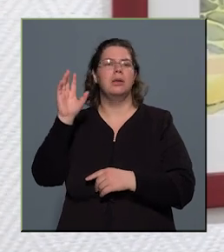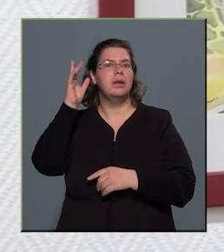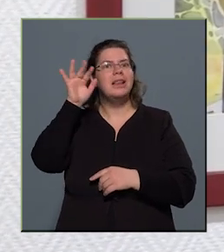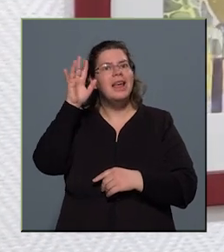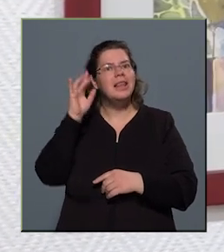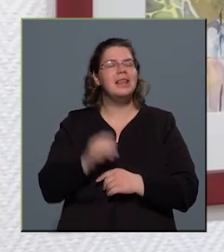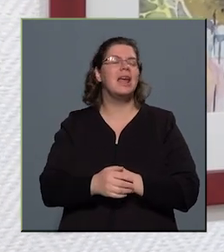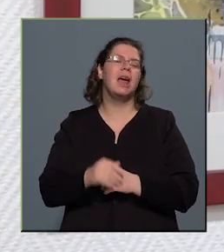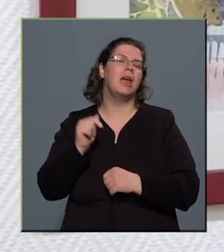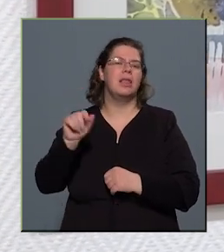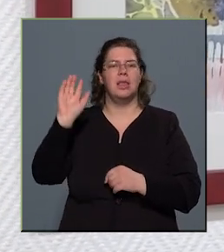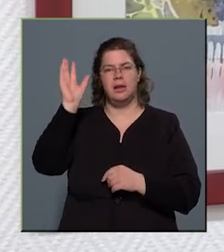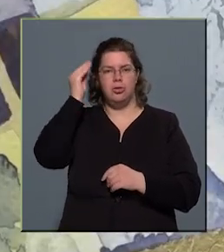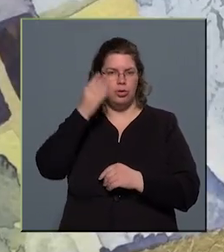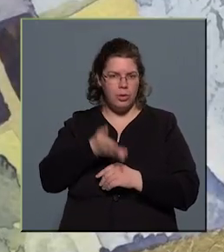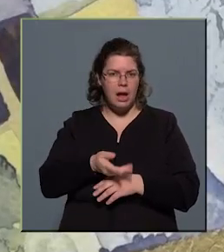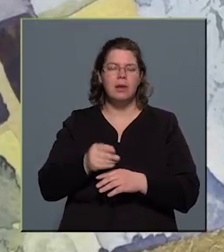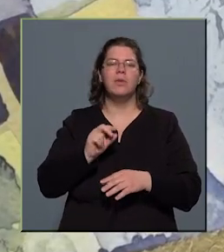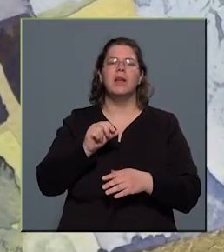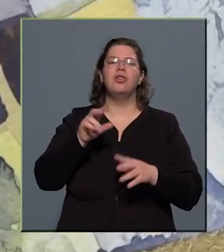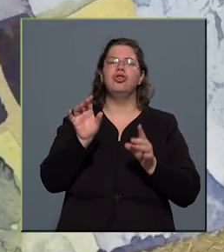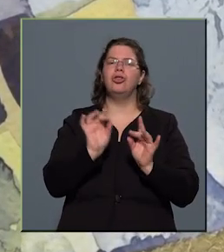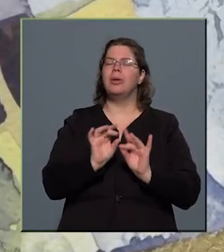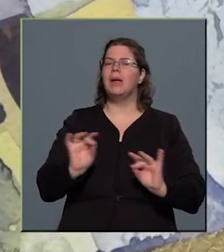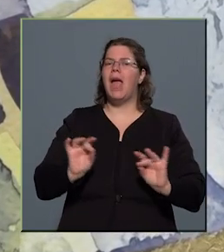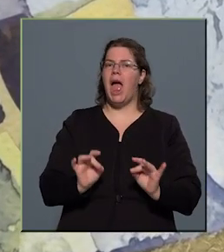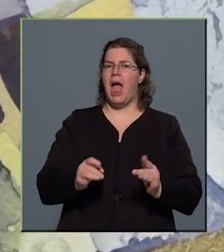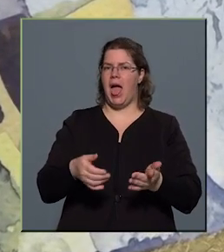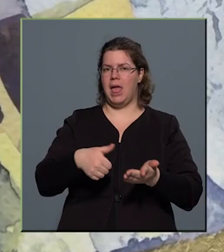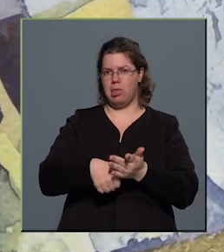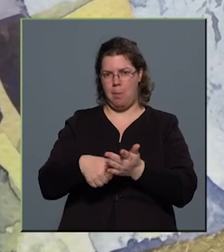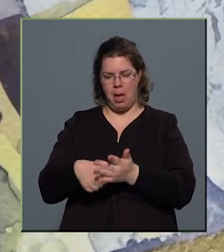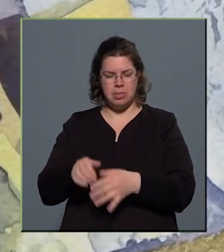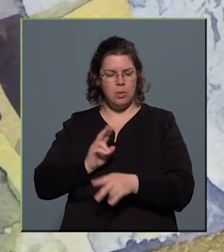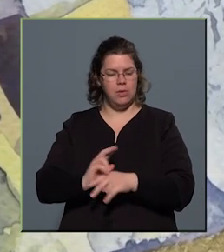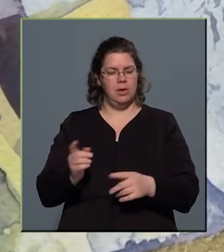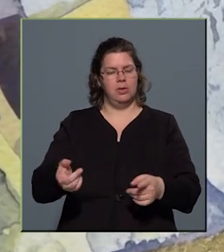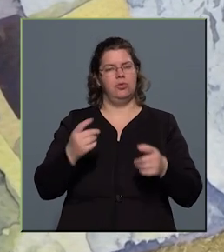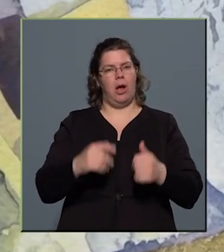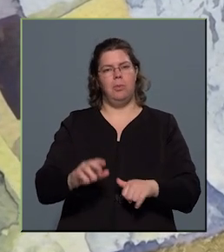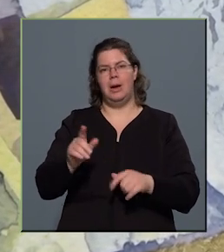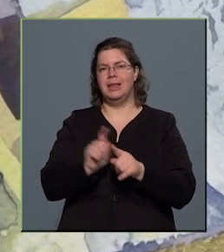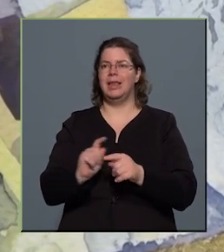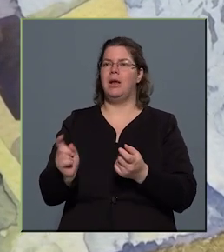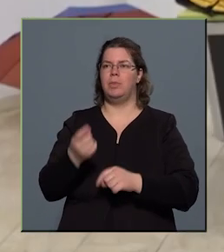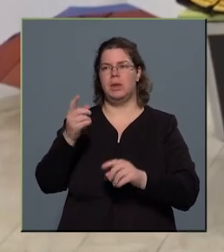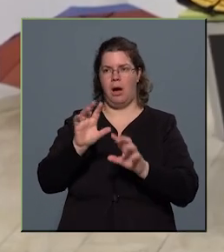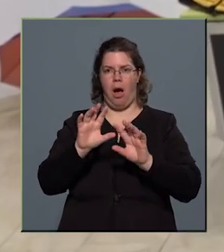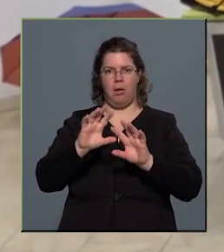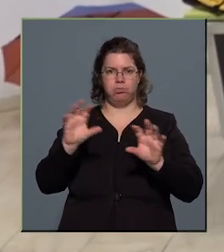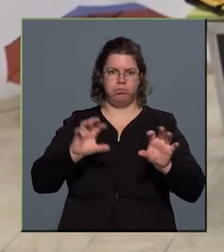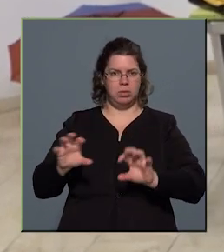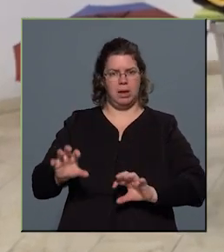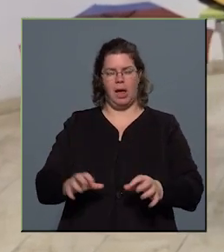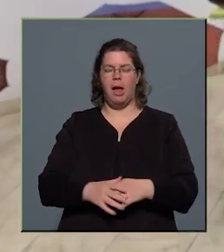például csipkenyomatok vannak, amiket édesanyám készített, és abból egy ilyen absztrakt kép született, amiben benne